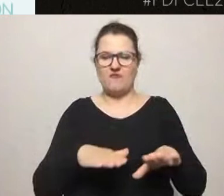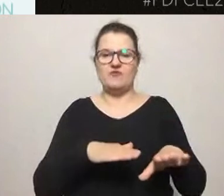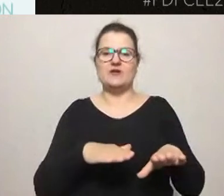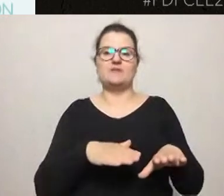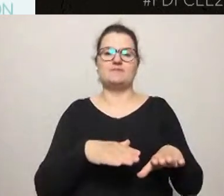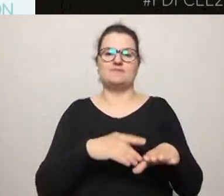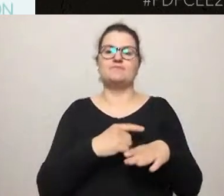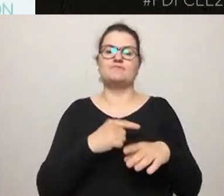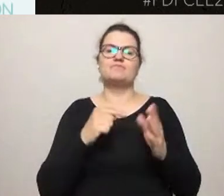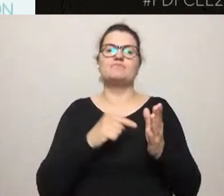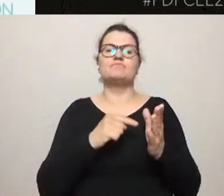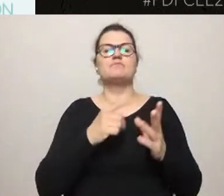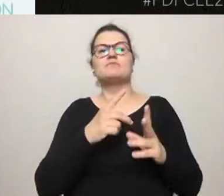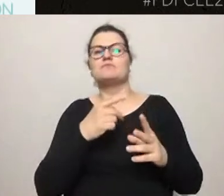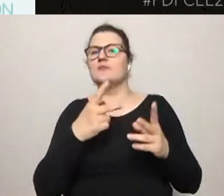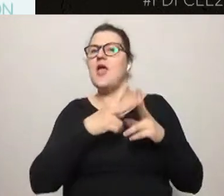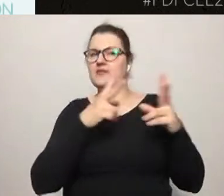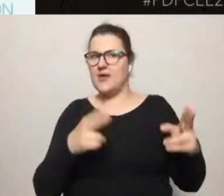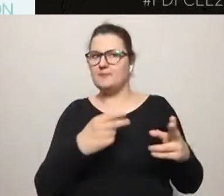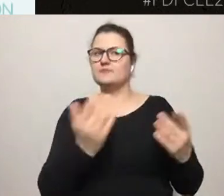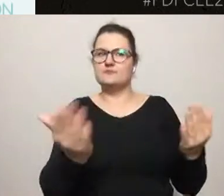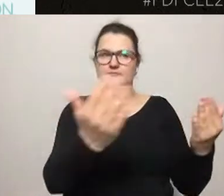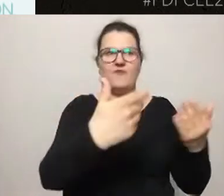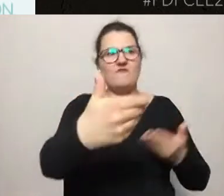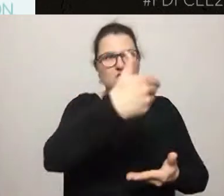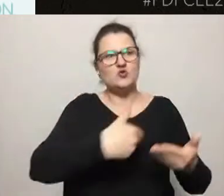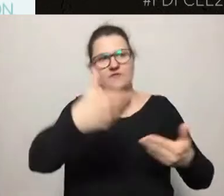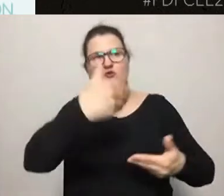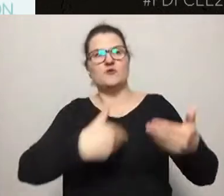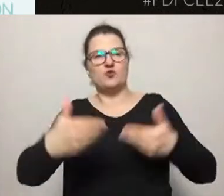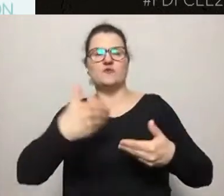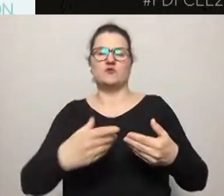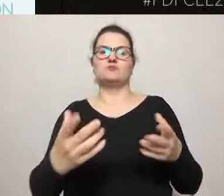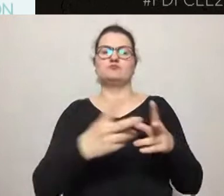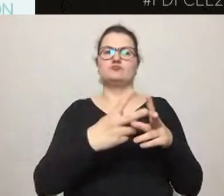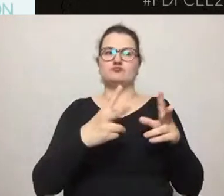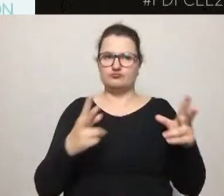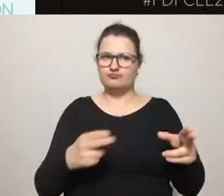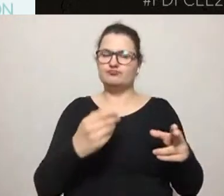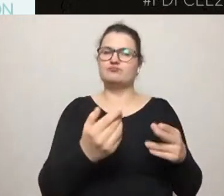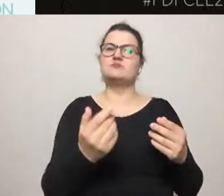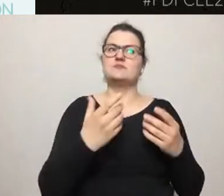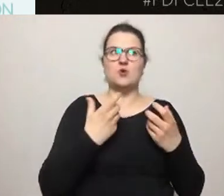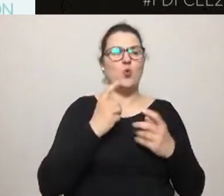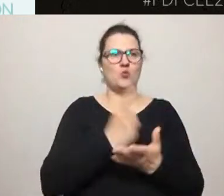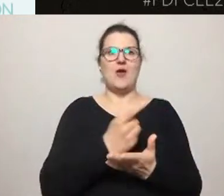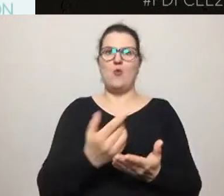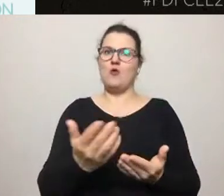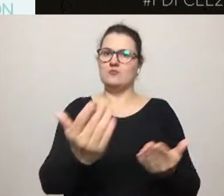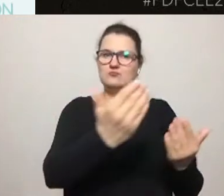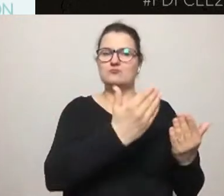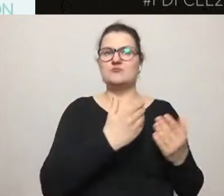udało nam się zachęcić do udziału ponad tysiąc osób, gdzie w porównaniu do spotkania